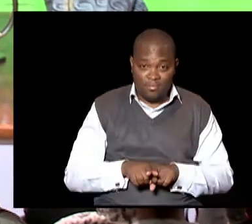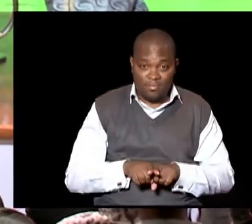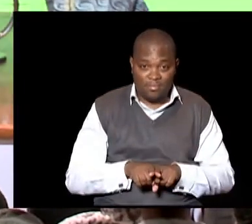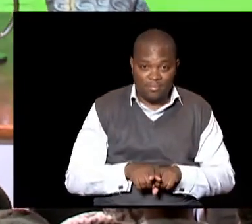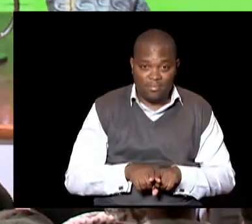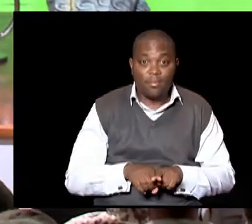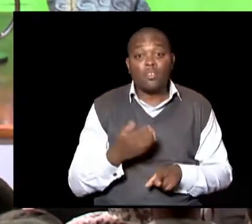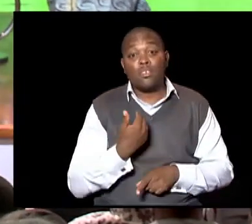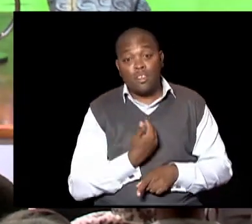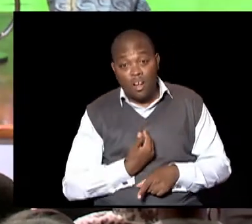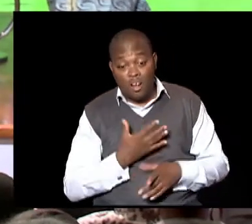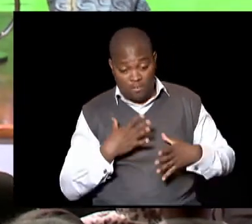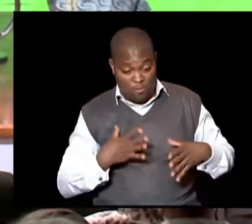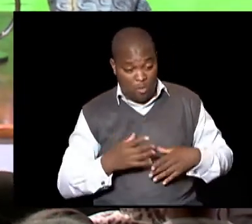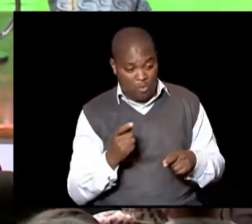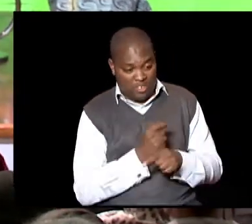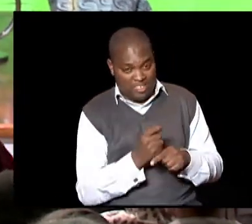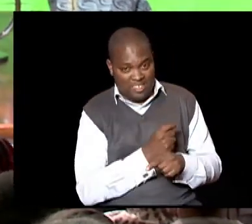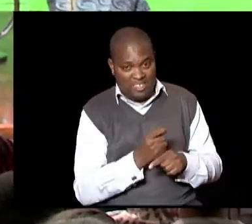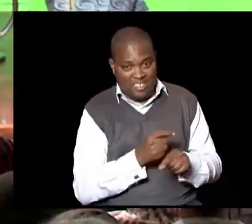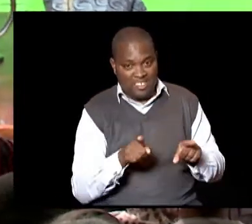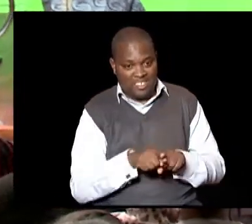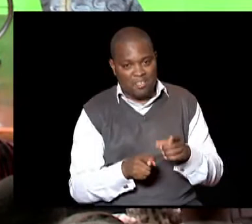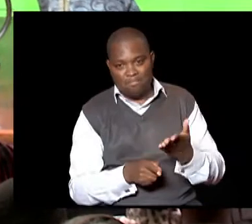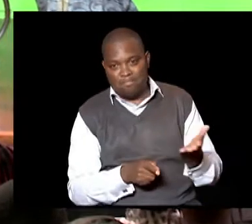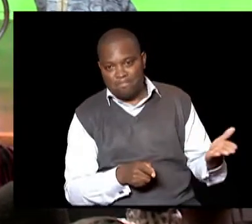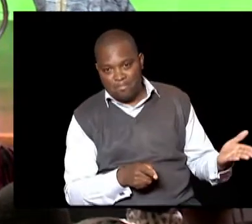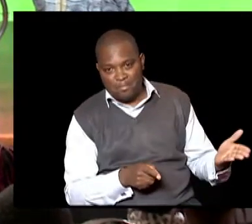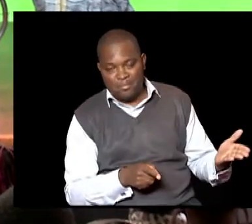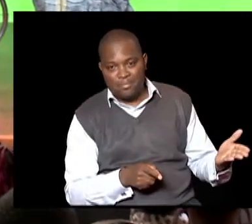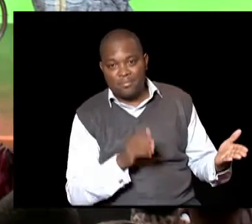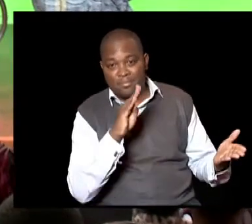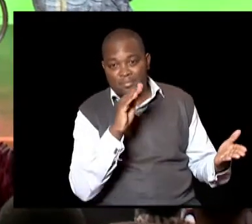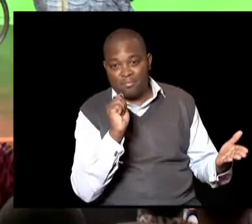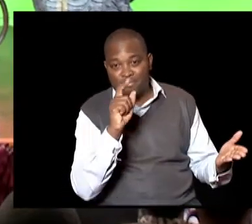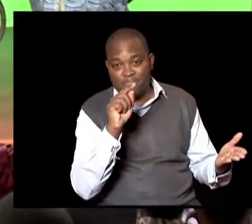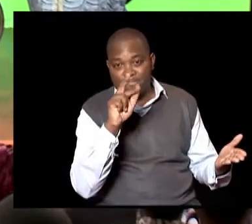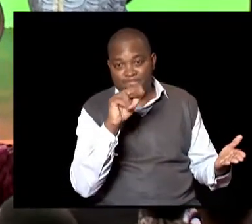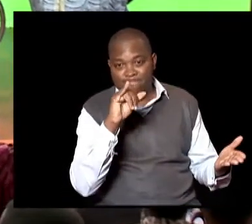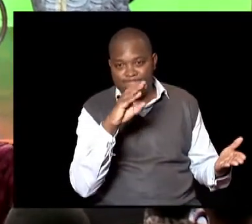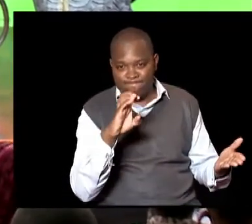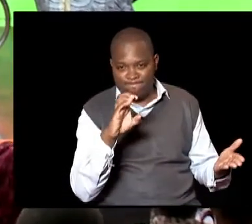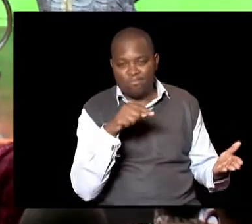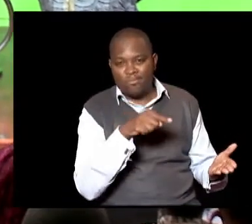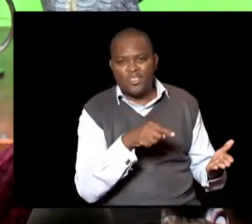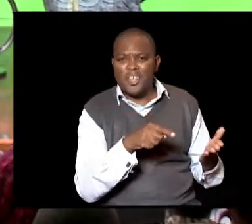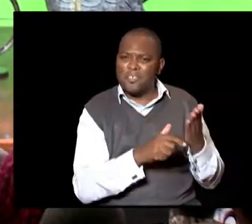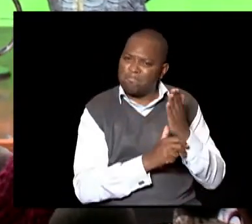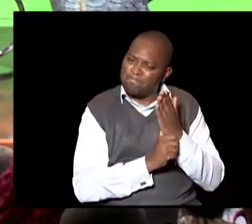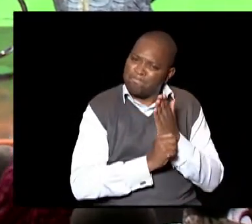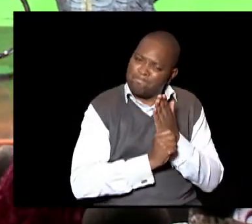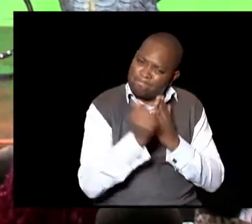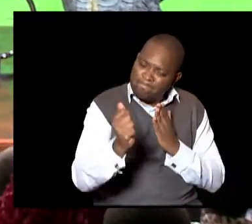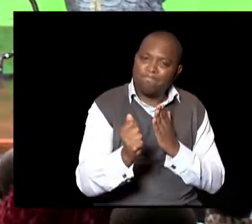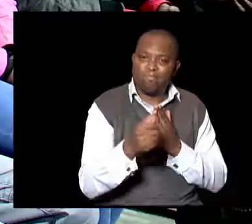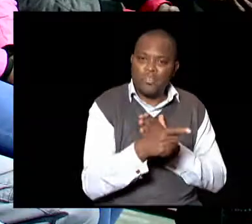wanelewa Na wanelewa bide tunafanya Kwa hivyo watatrain Wakielekeza Iyo u-training yao Pale